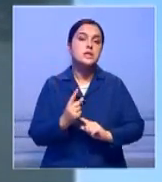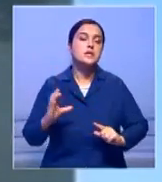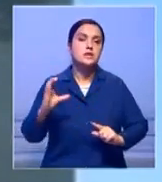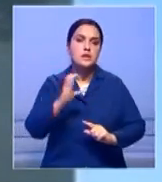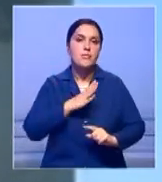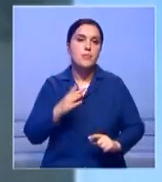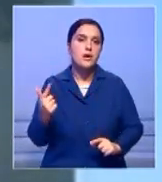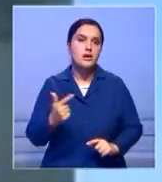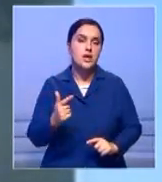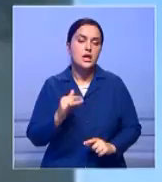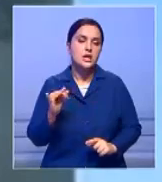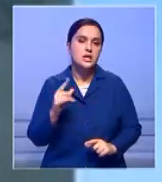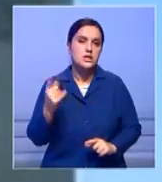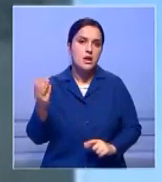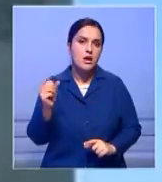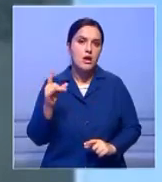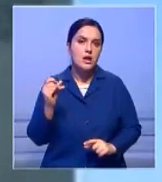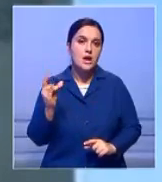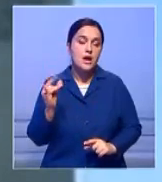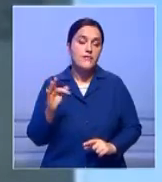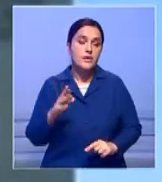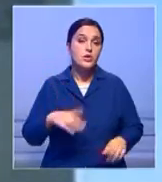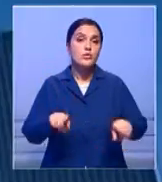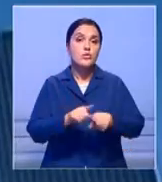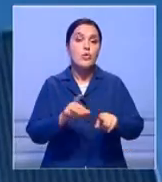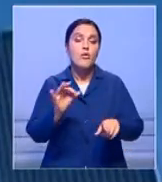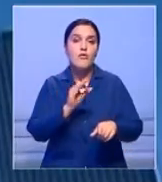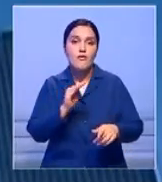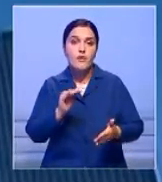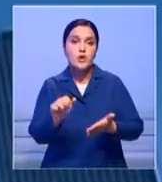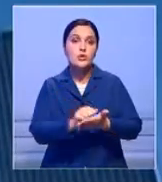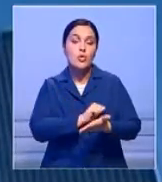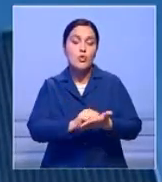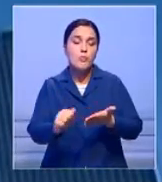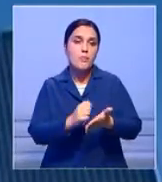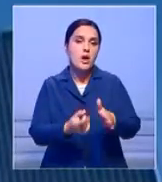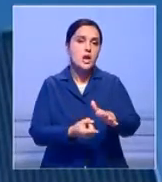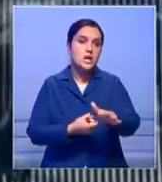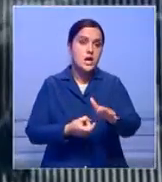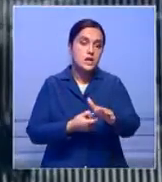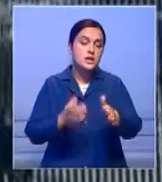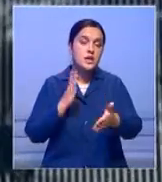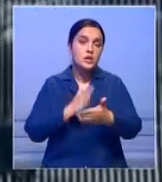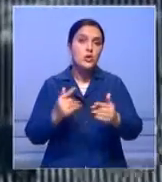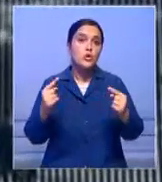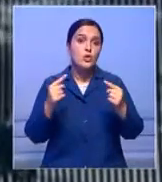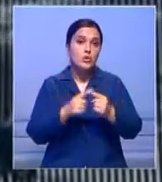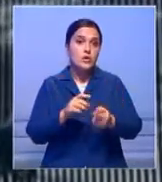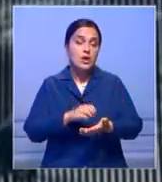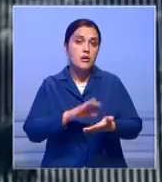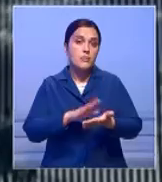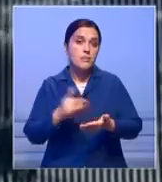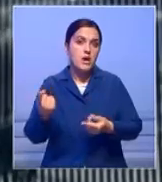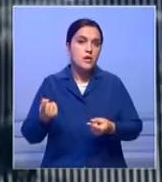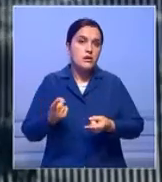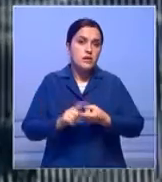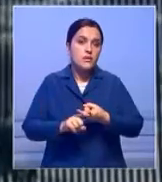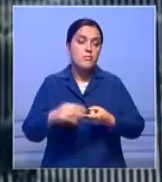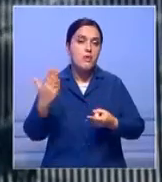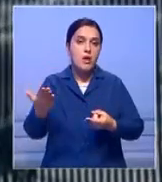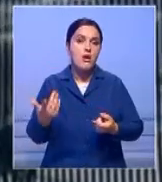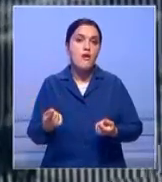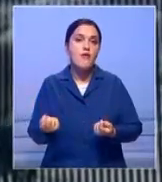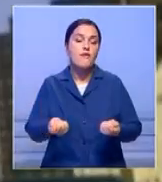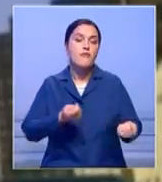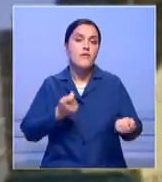были гражданами Саудовской Аравии. Кроме того, в официальных документах о расследовании атак содержатся намеки на контакты саудовских властей